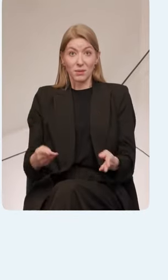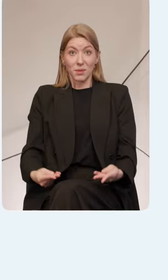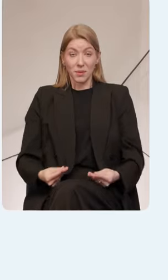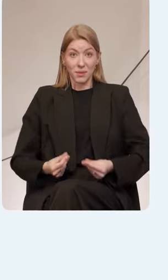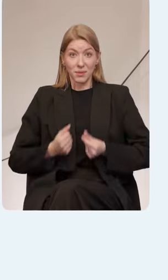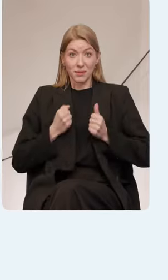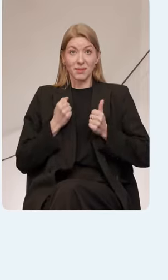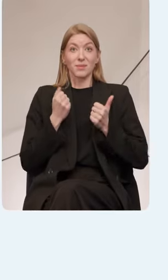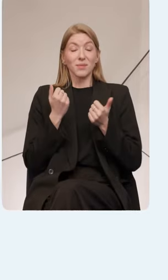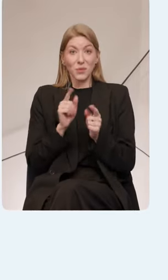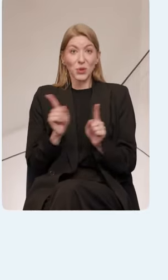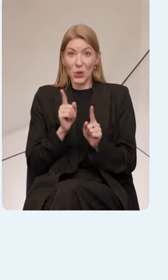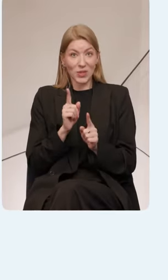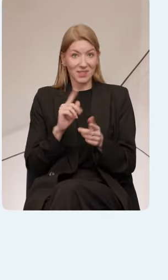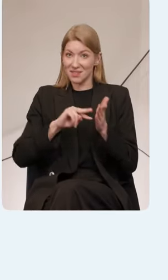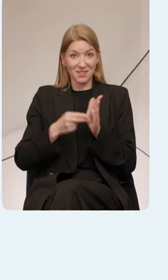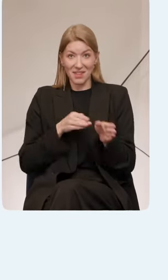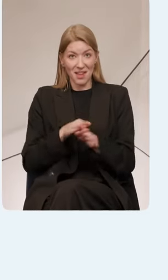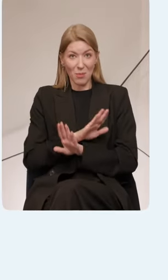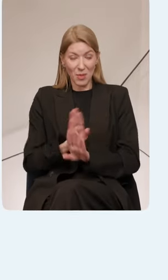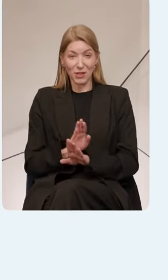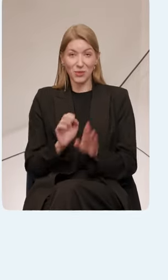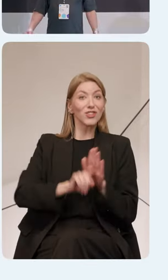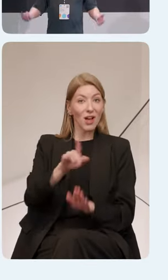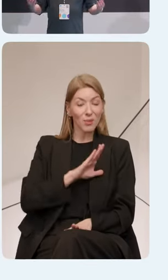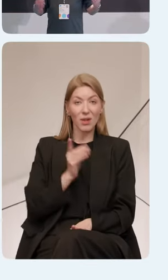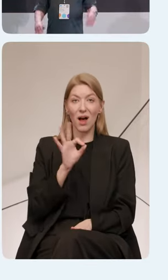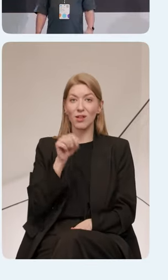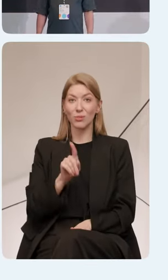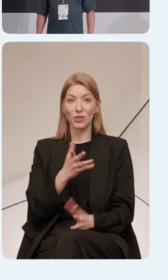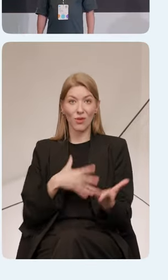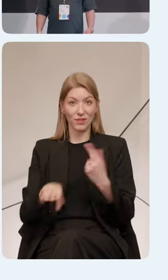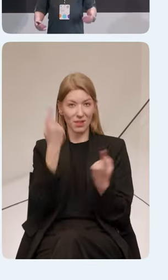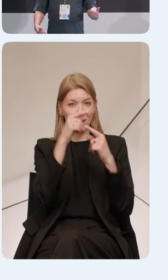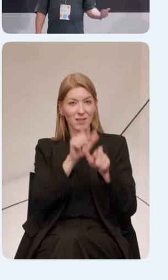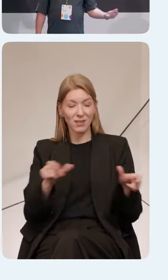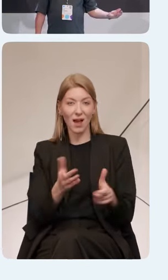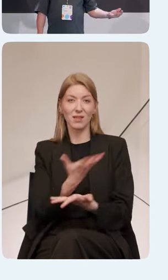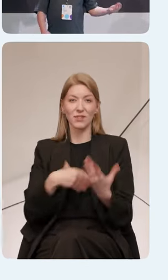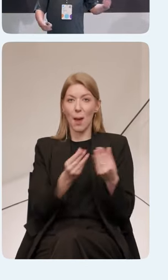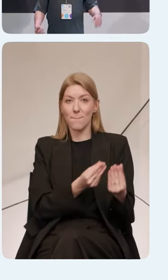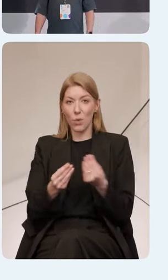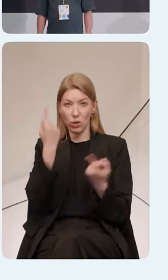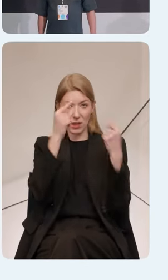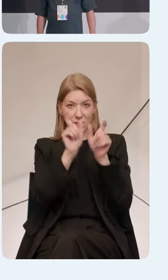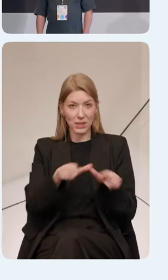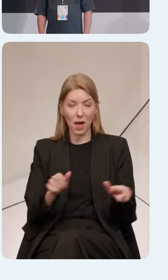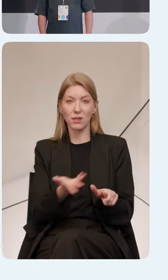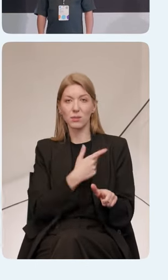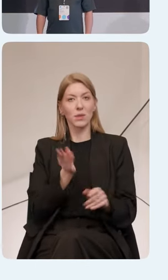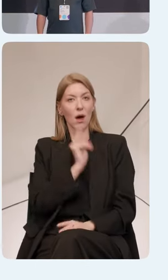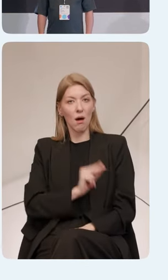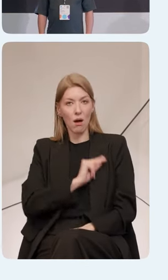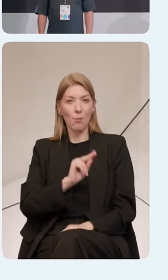Собственно, что-то пошло не по плану, надеюсь, по плану пойдет моя презентация. Все мы дизайнеры, все мы продуктовые дизайнеры, работаем, рисуем